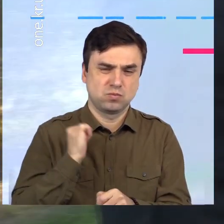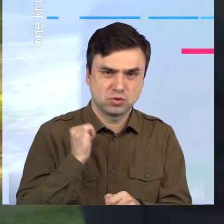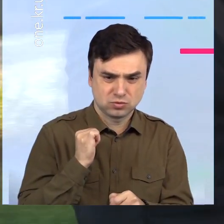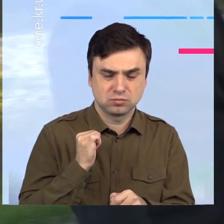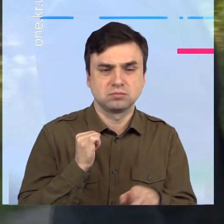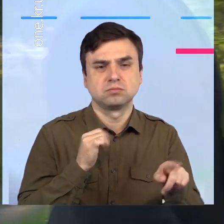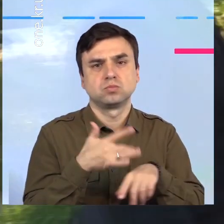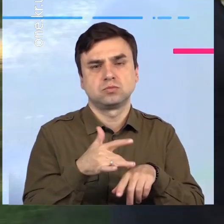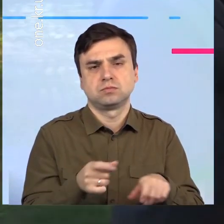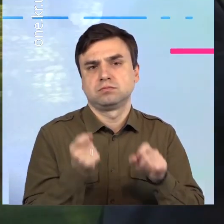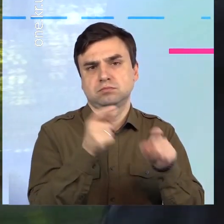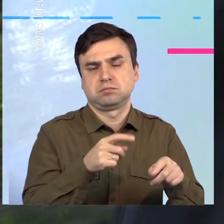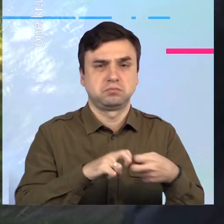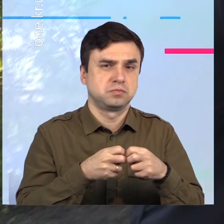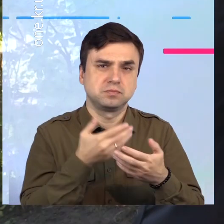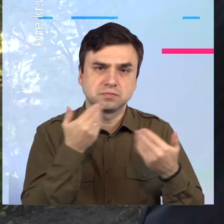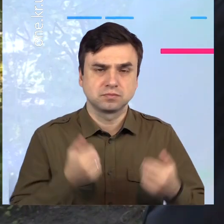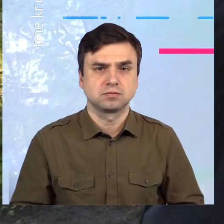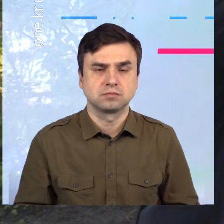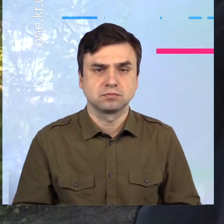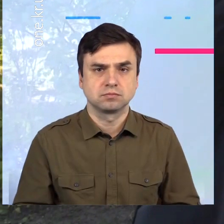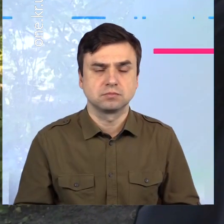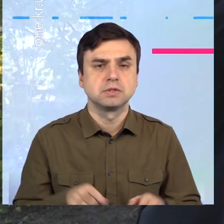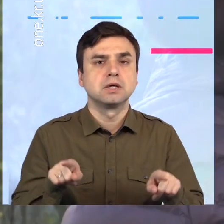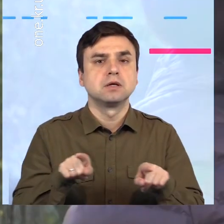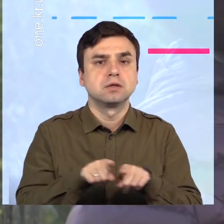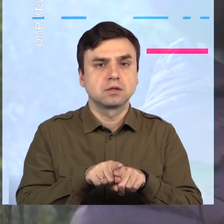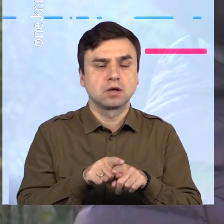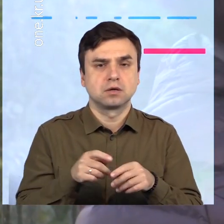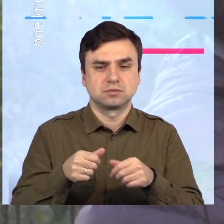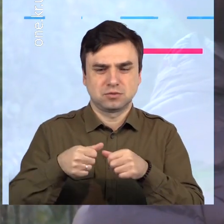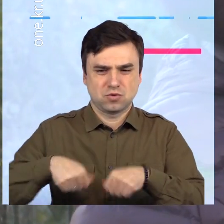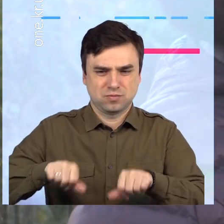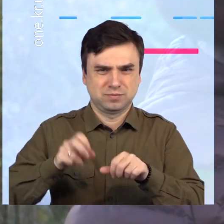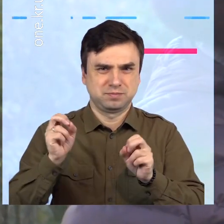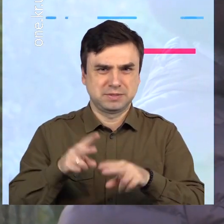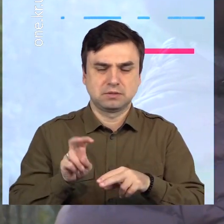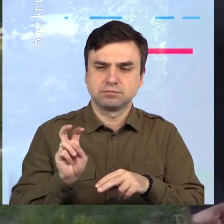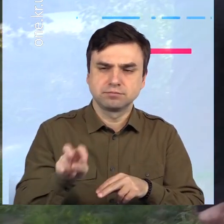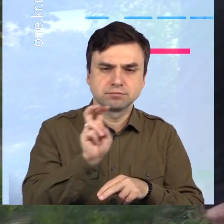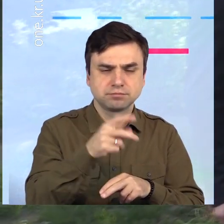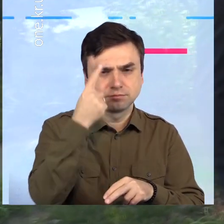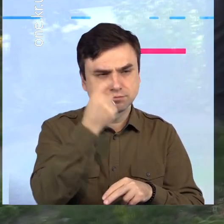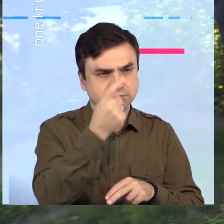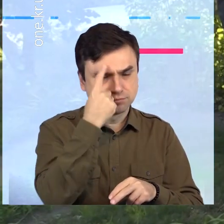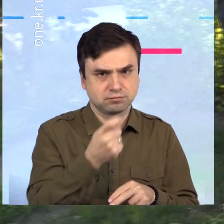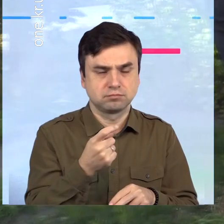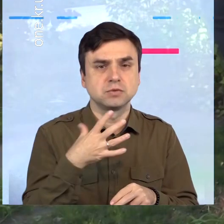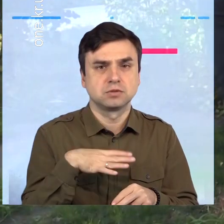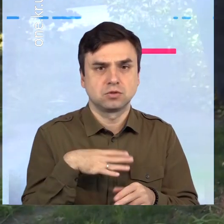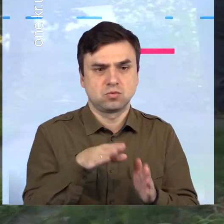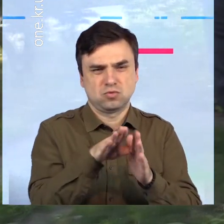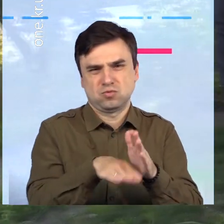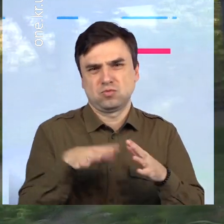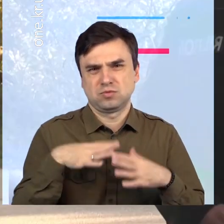Такі рейди є превентивними. Однак їх ініціатори закликають, у разі виявлення фактів спалювання рослинності, звертайтесь у